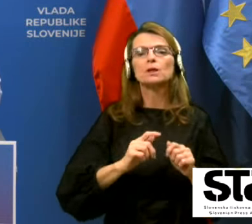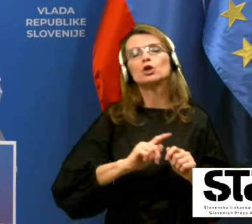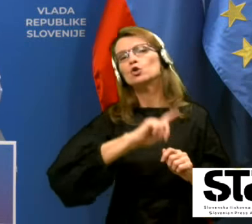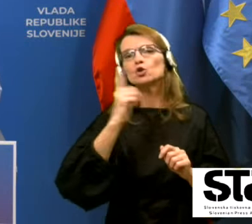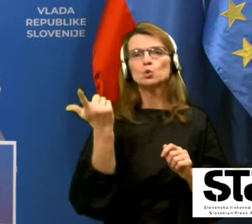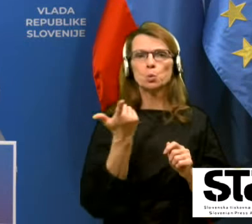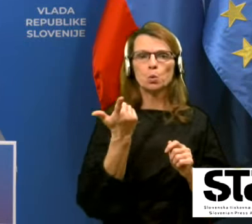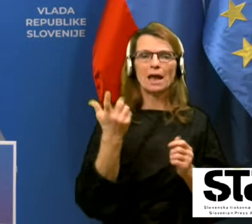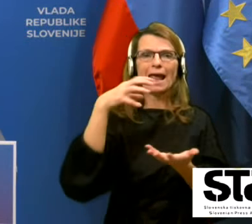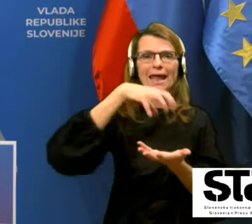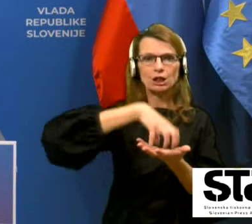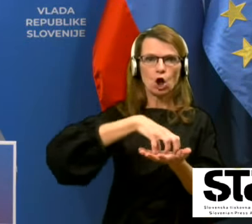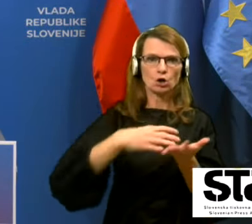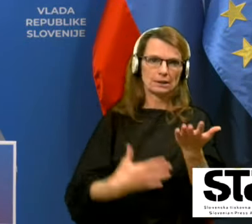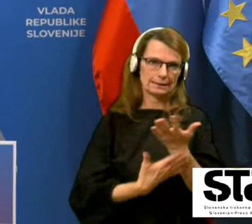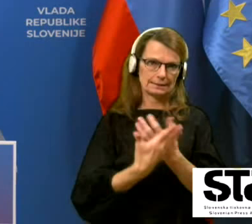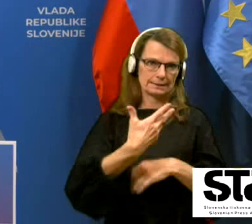cepljenje.